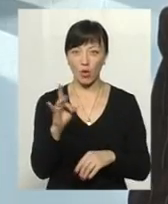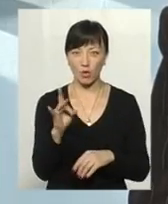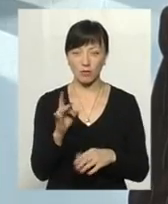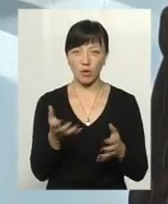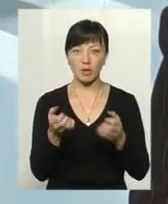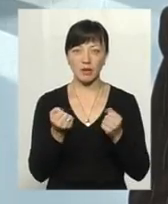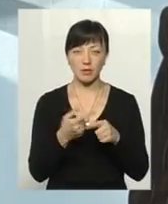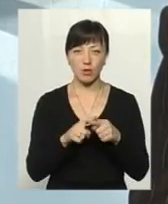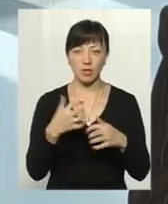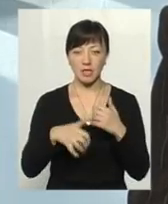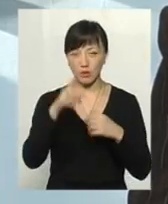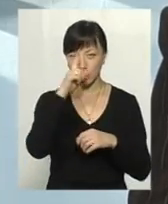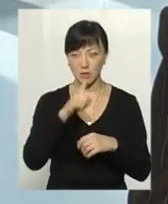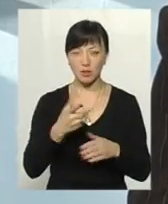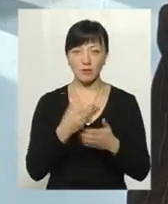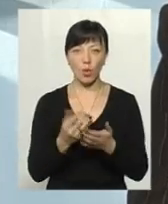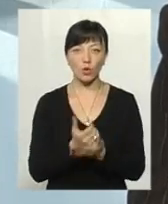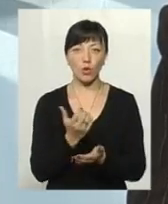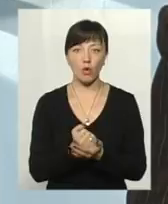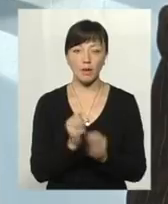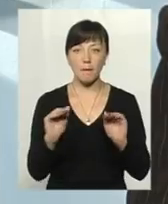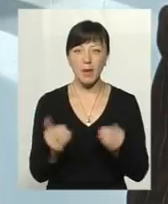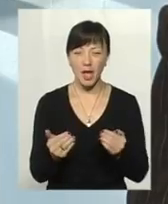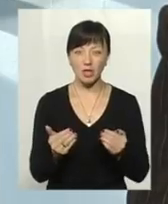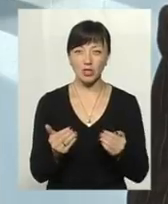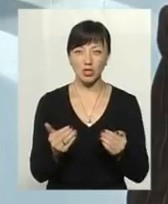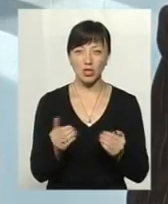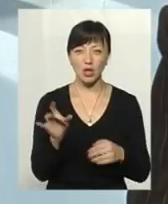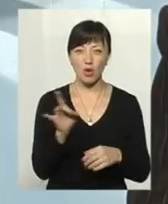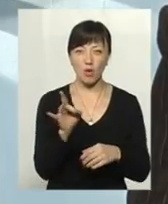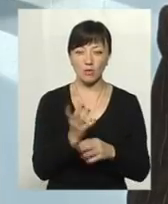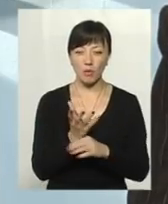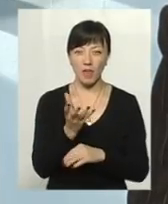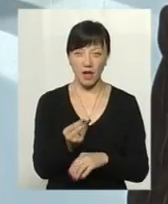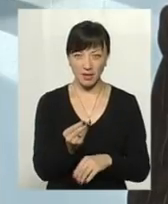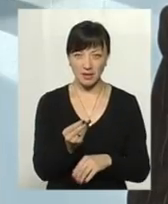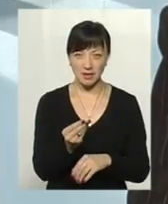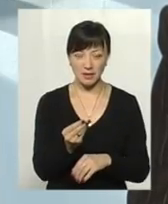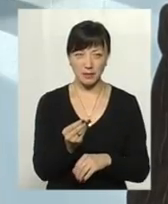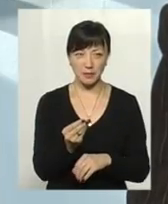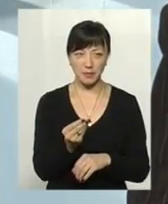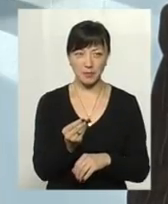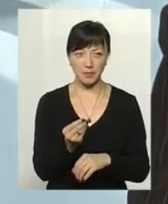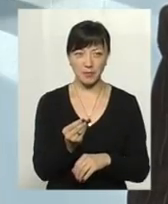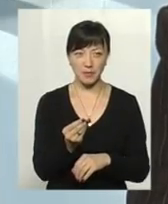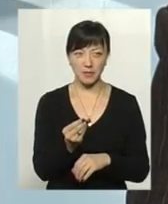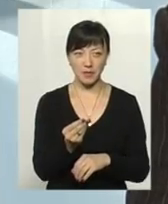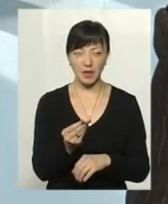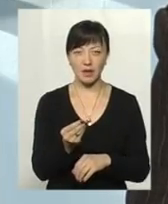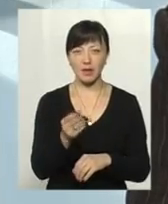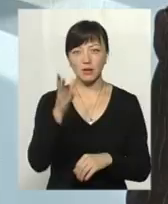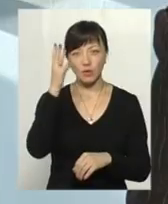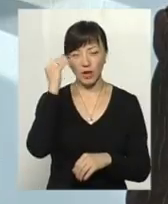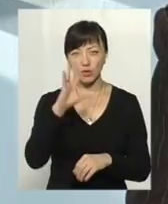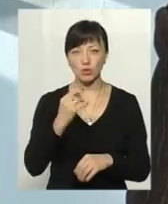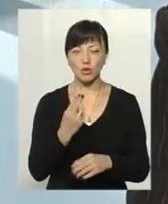отримує від цього середньомісячного свого доходу, він менший буде розміру плати за житлово-комунальні послуги, з врахуванням соціальних